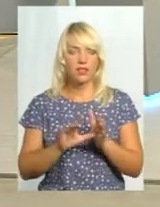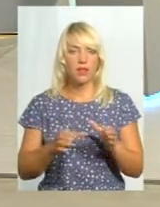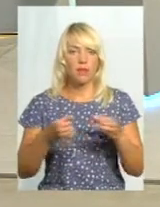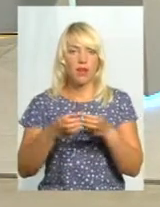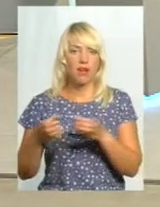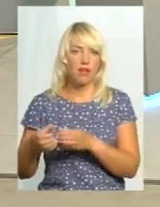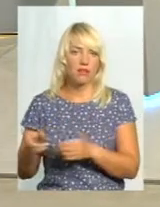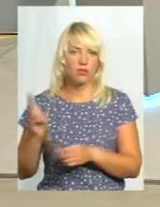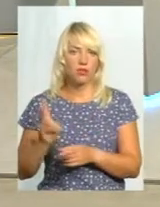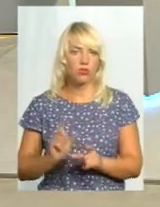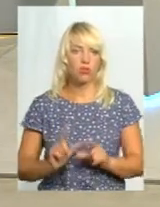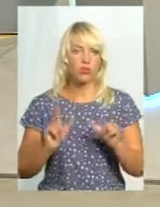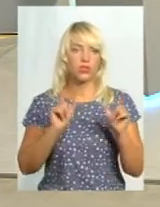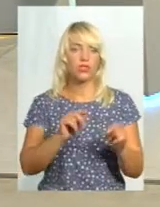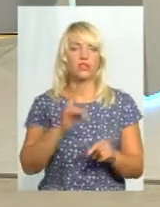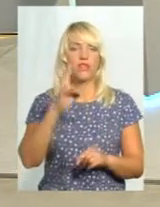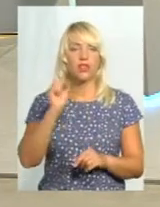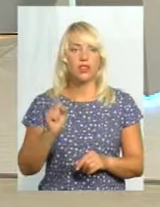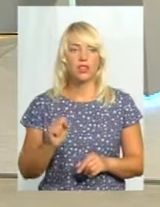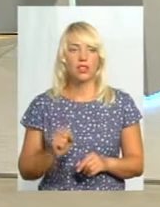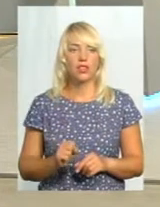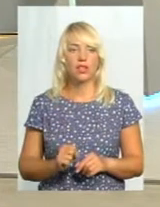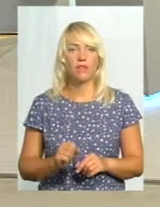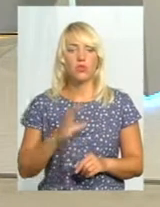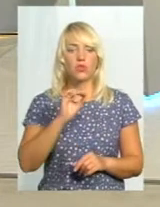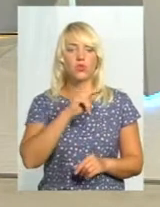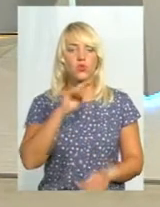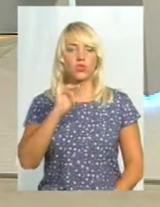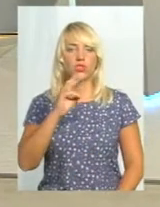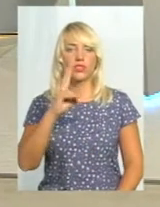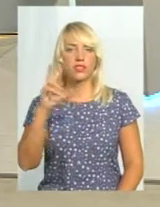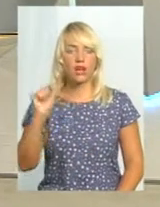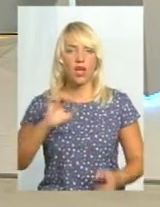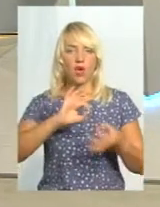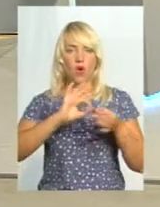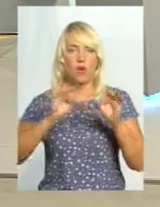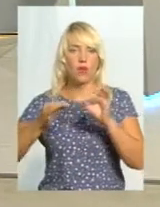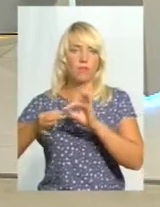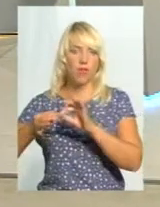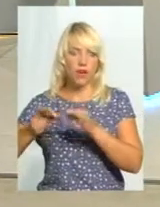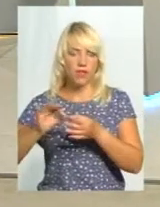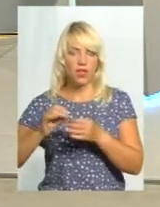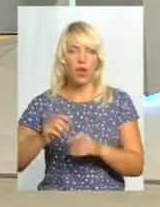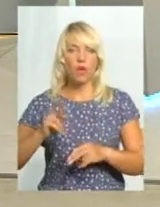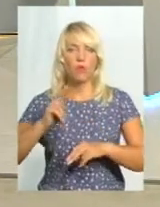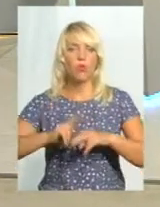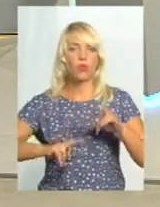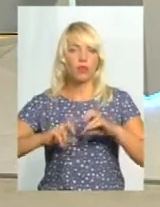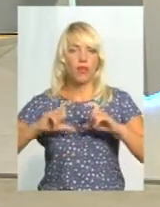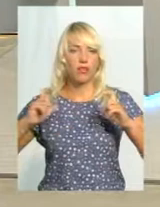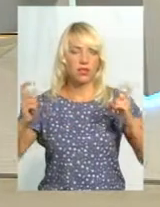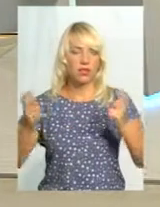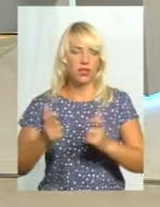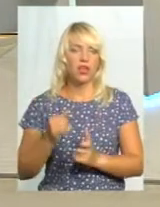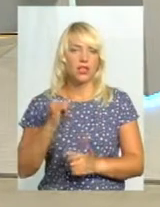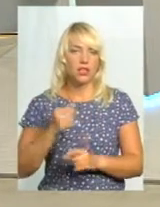на Сочинську Олімпіаду будувати об'єкти олімпійські. І